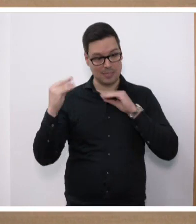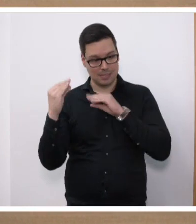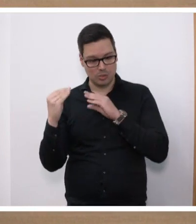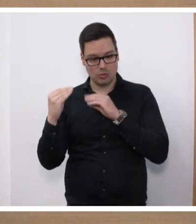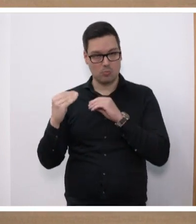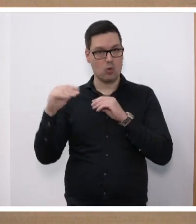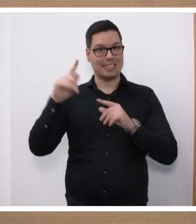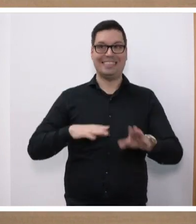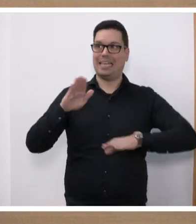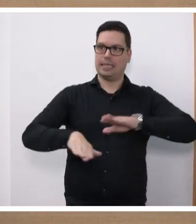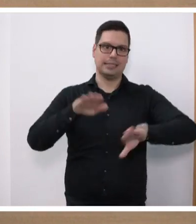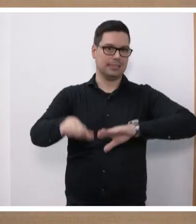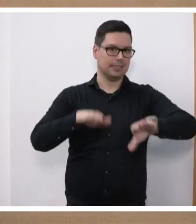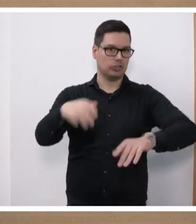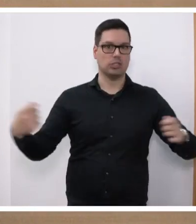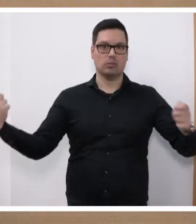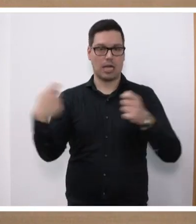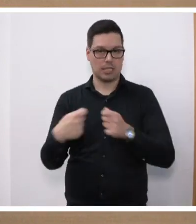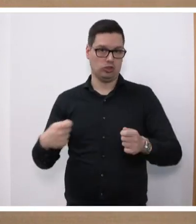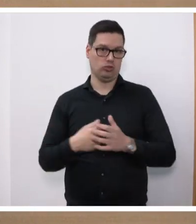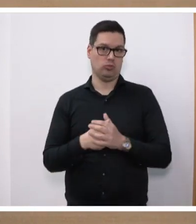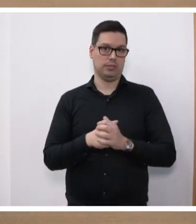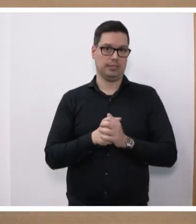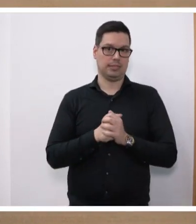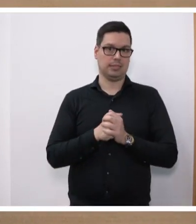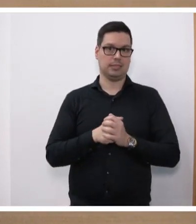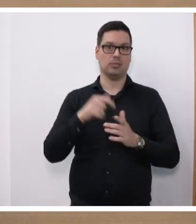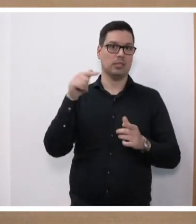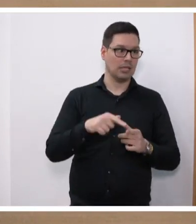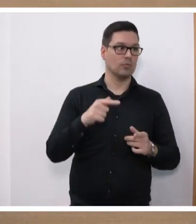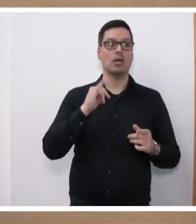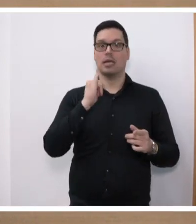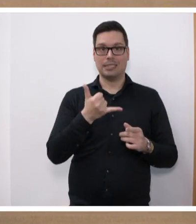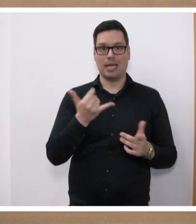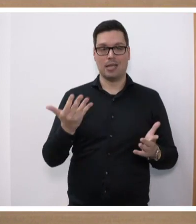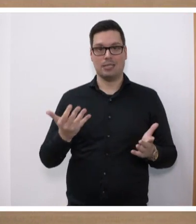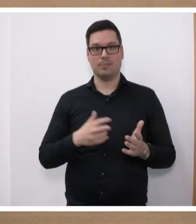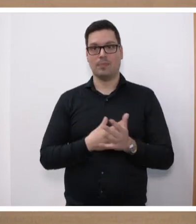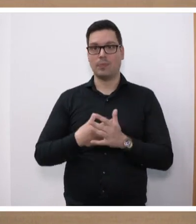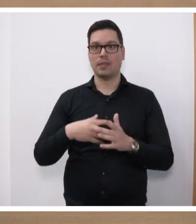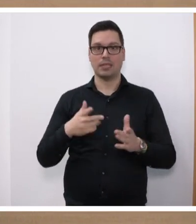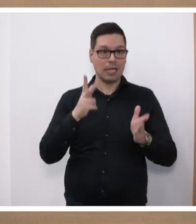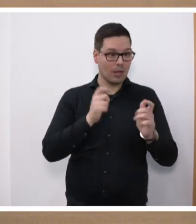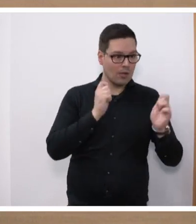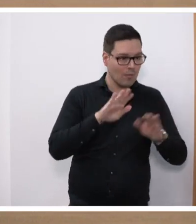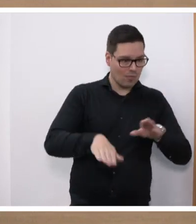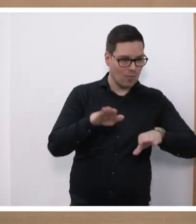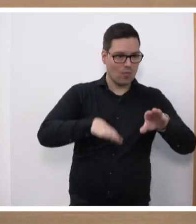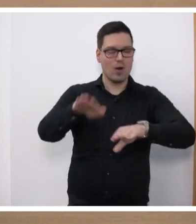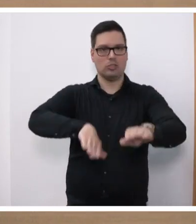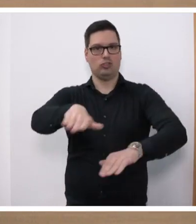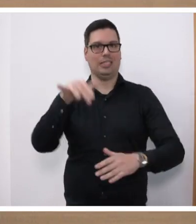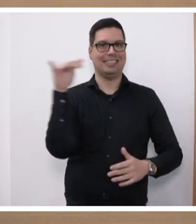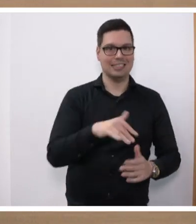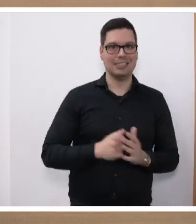die nächsten Schritte zum Anschluss dieser Standorte angehen und dafür auch entsprechende Zusagen erhalten. Wir machen da ganz konkrete Fortschritte. Wir müssen aber